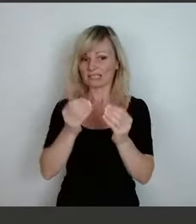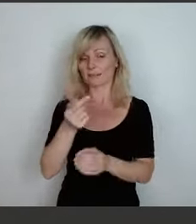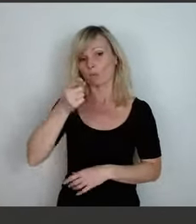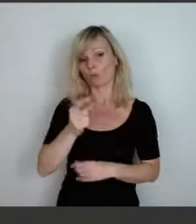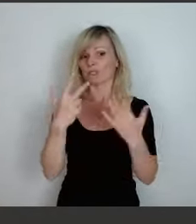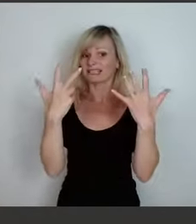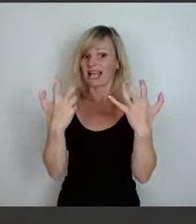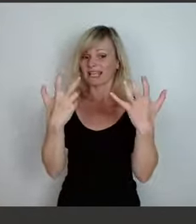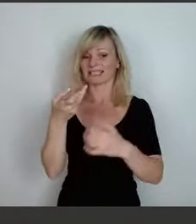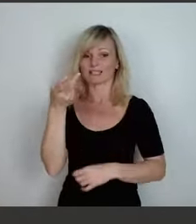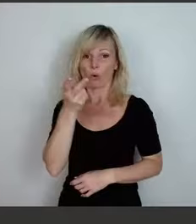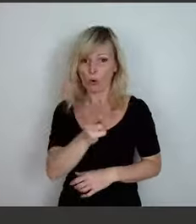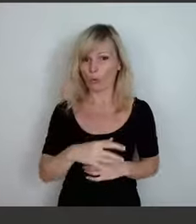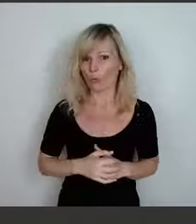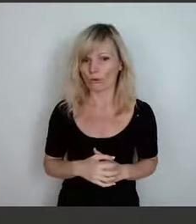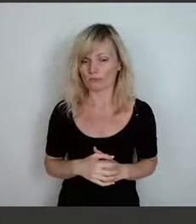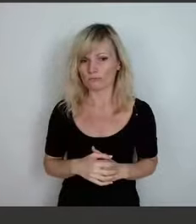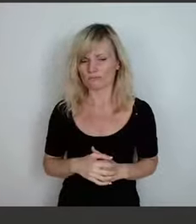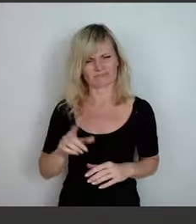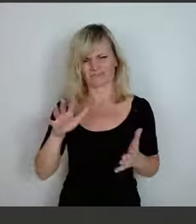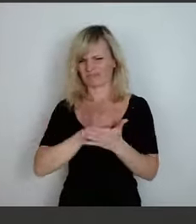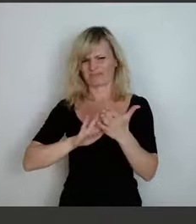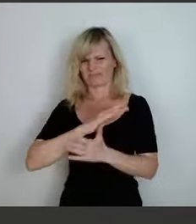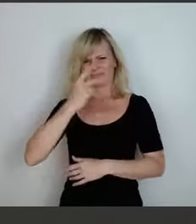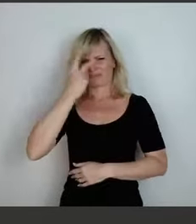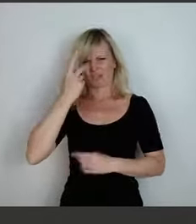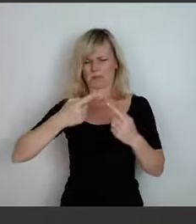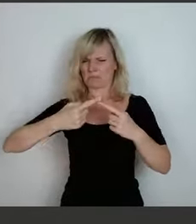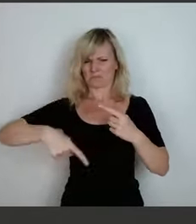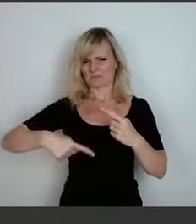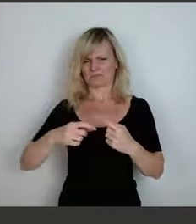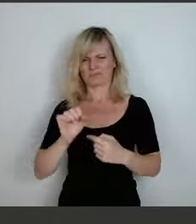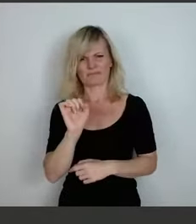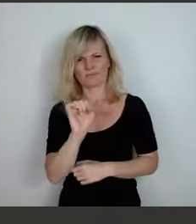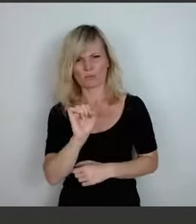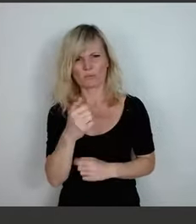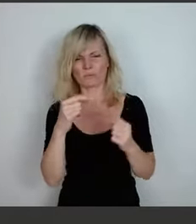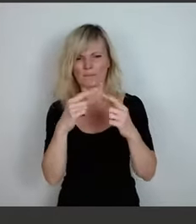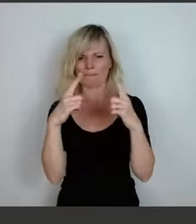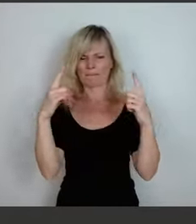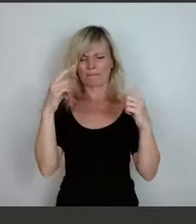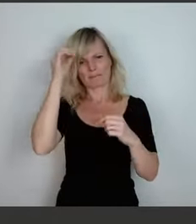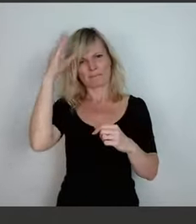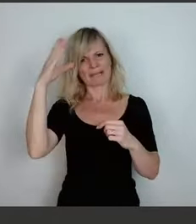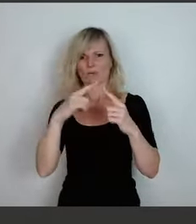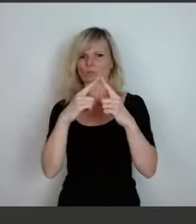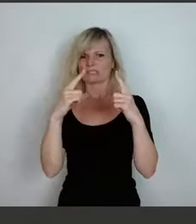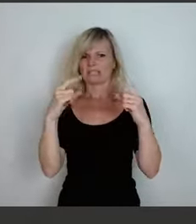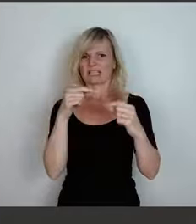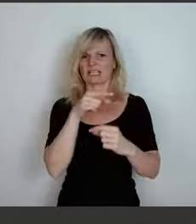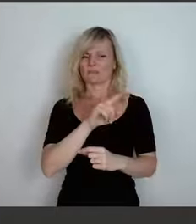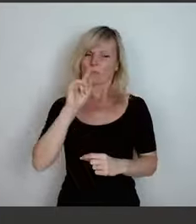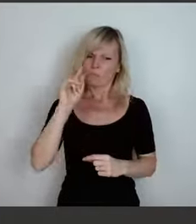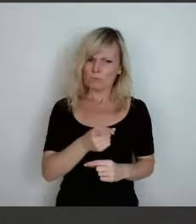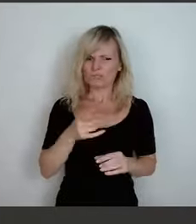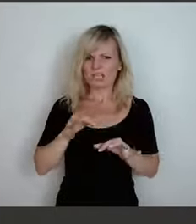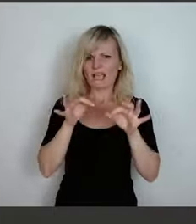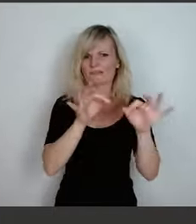Ich habe das nie verstanden, aus ideologischen Gründen, warum das Bildungsticket unbedingt eingeführt werden musste.